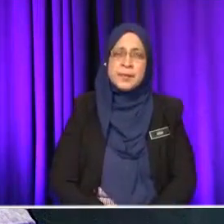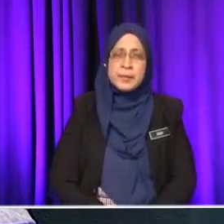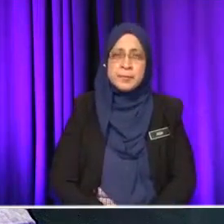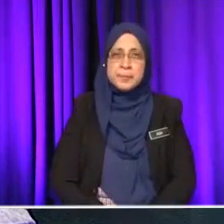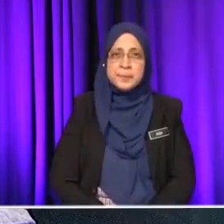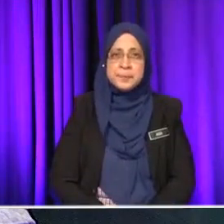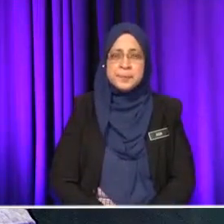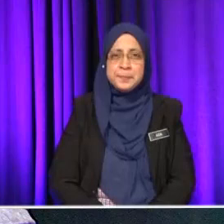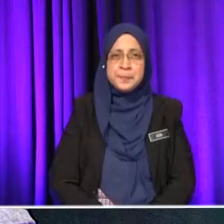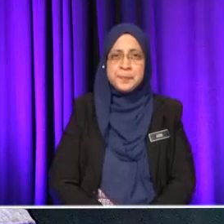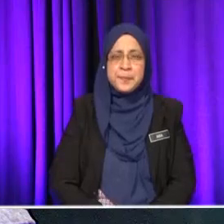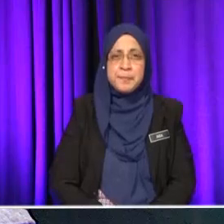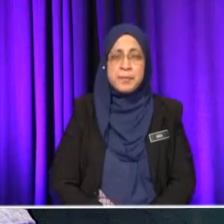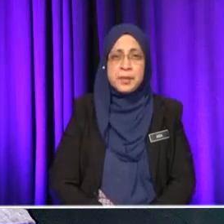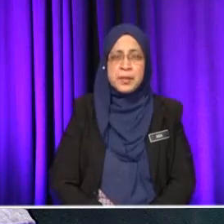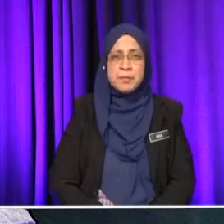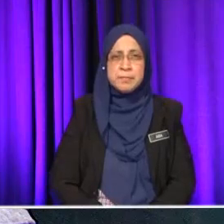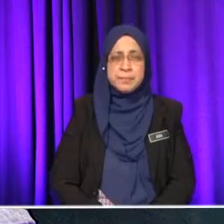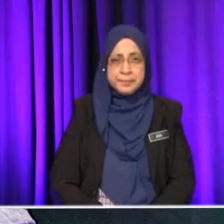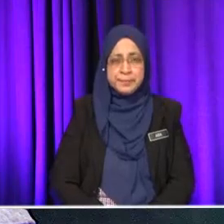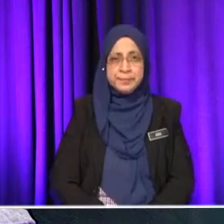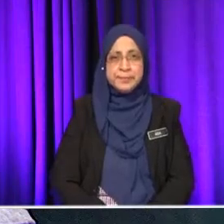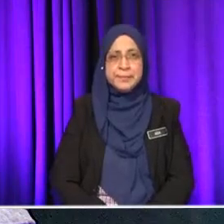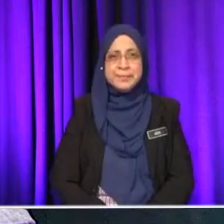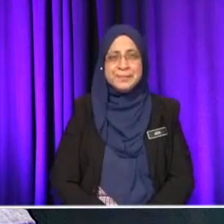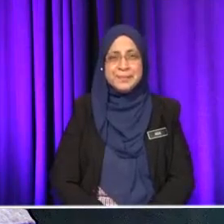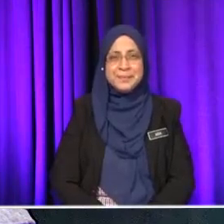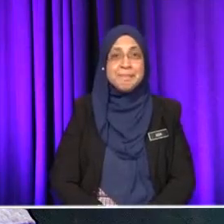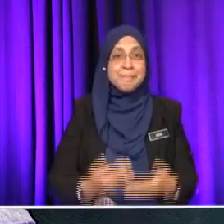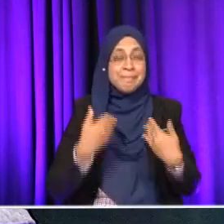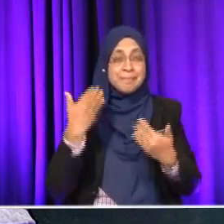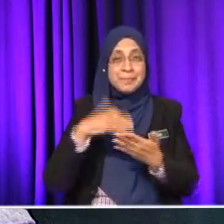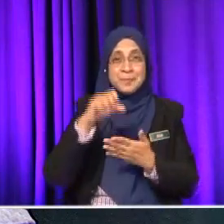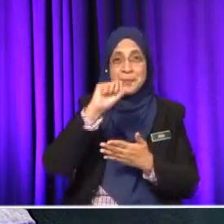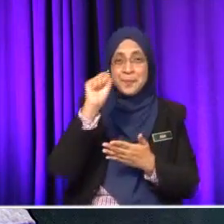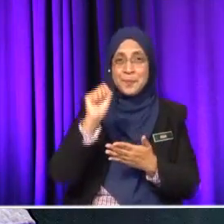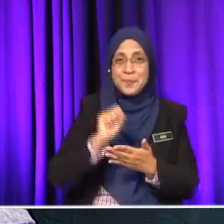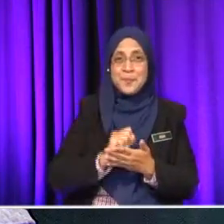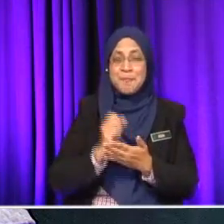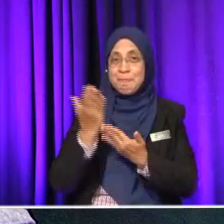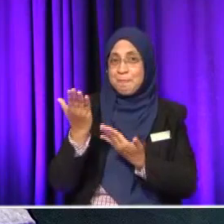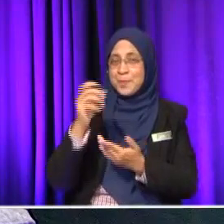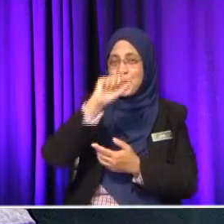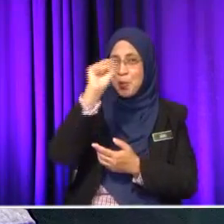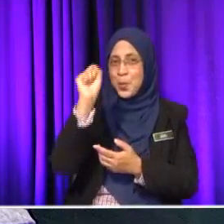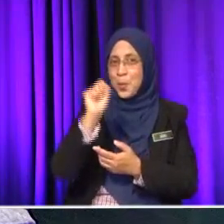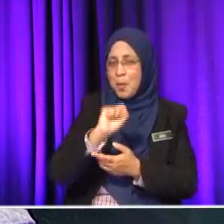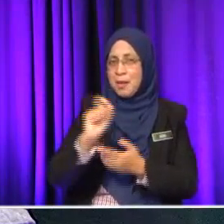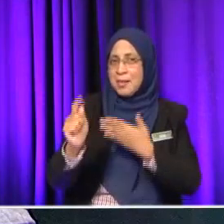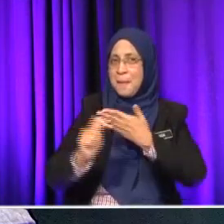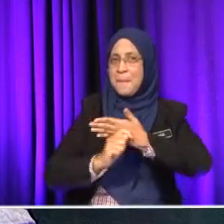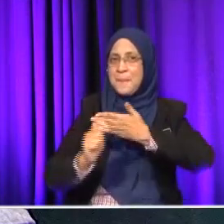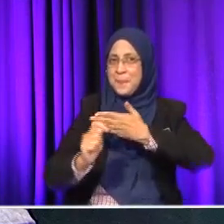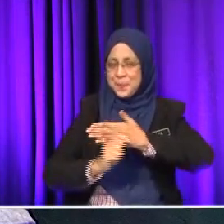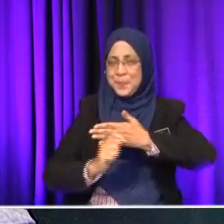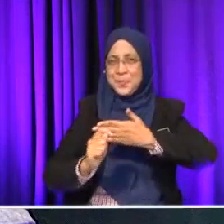Hmm... Ada lagi, cikgu? Ada lagi soalan ke? Ada, tak ada dah. Itu je. Ya. Hmm... Wah, lagi. Soalan bonus. Soalan bonus.